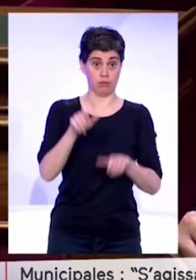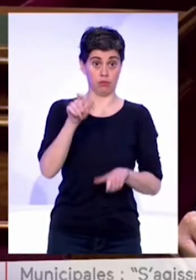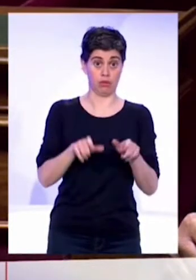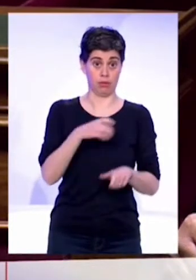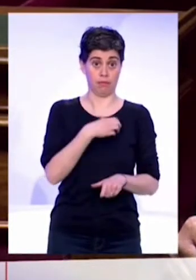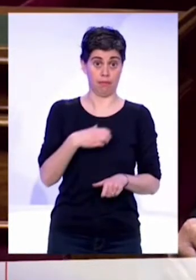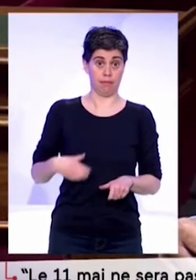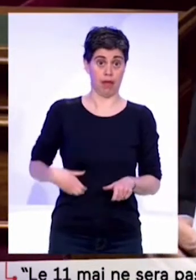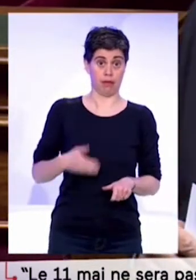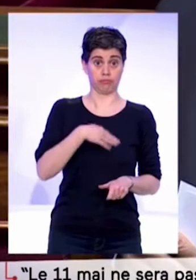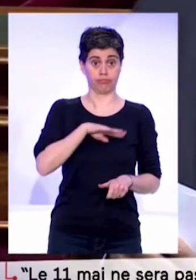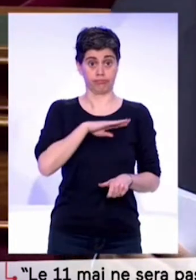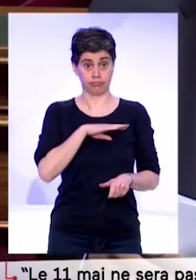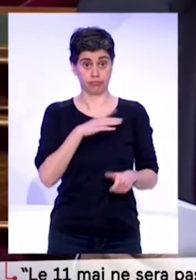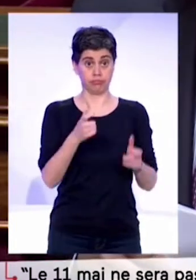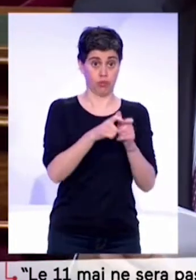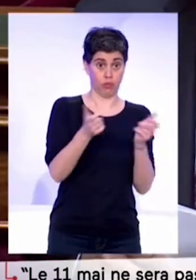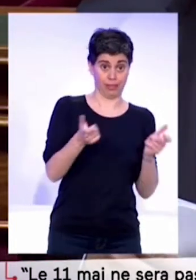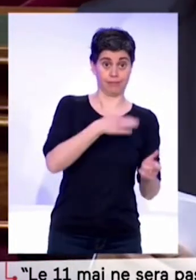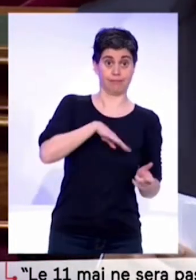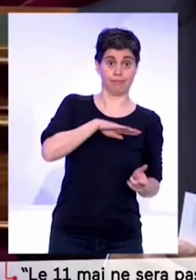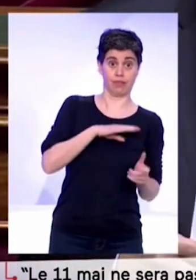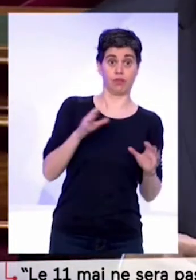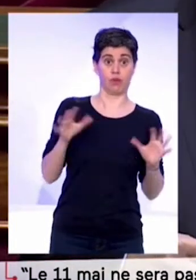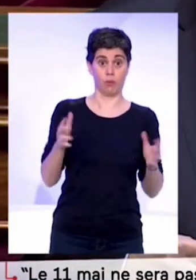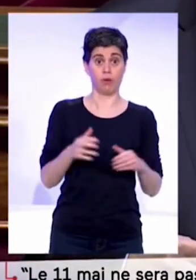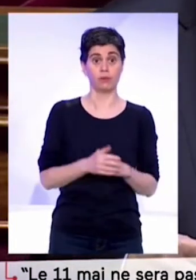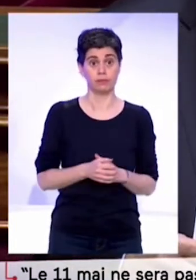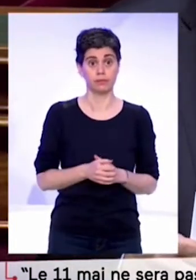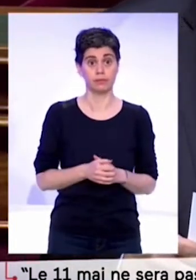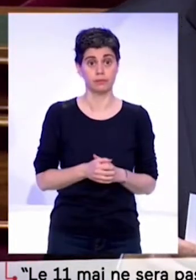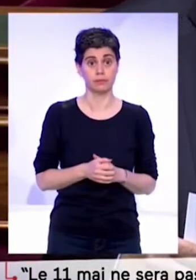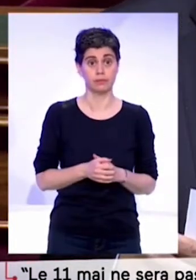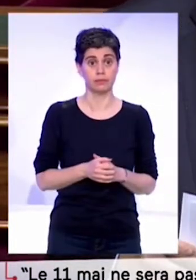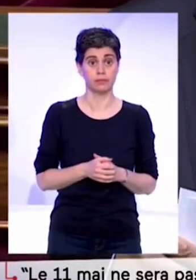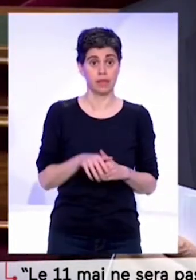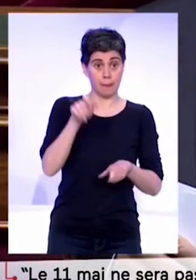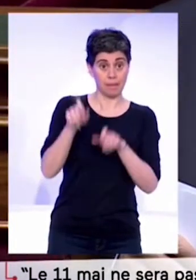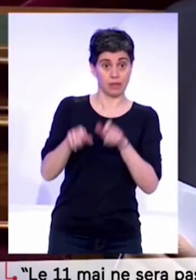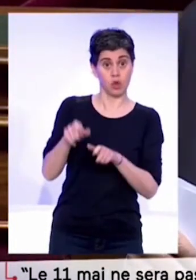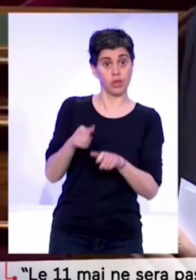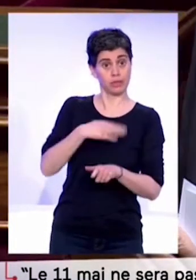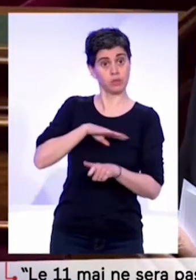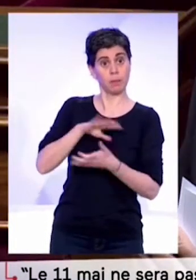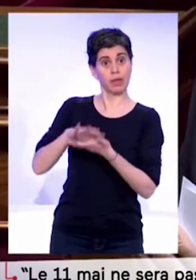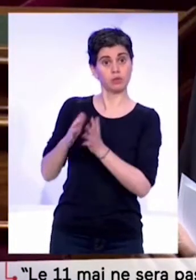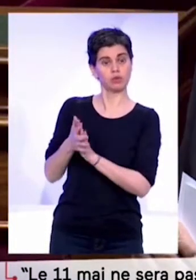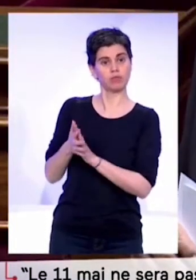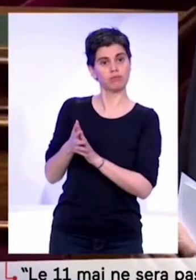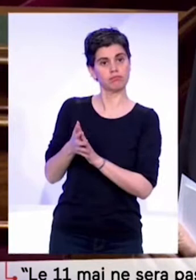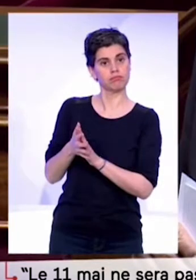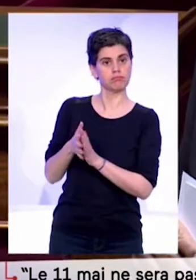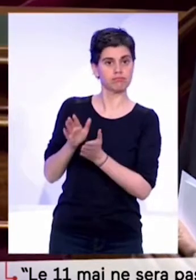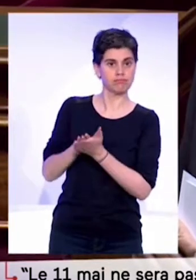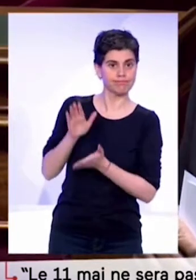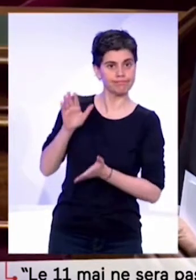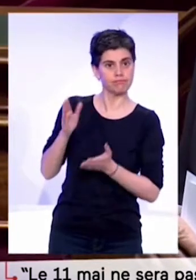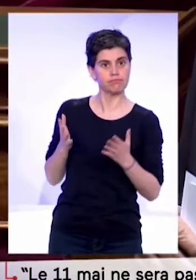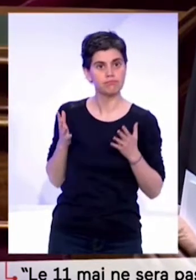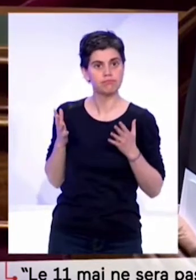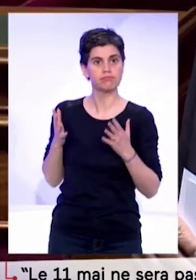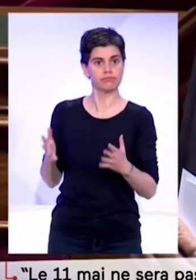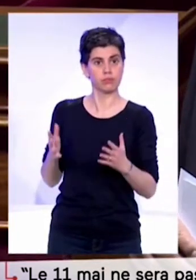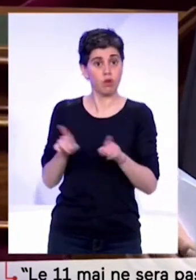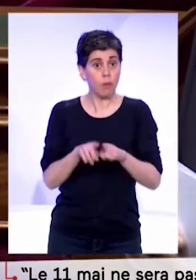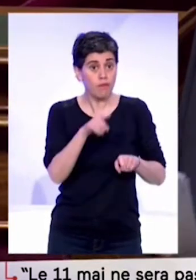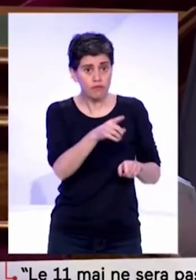Les chefs d'entreprise, comme les élus, comme beaucoup de responsables associatifs, s'engagent. Ils s'engagent pleinement, comme vous le